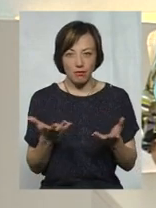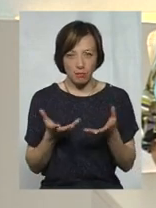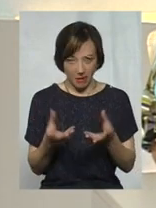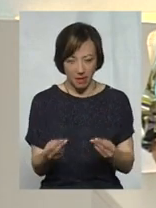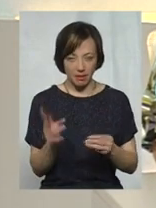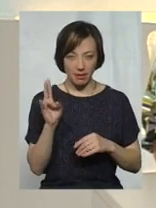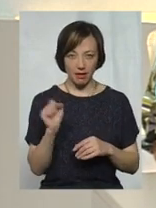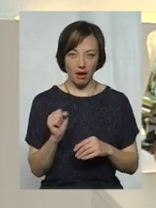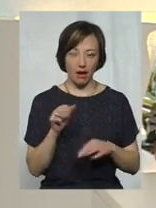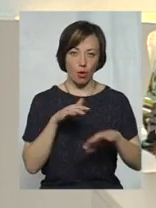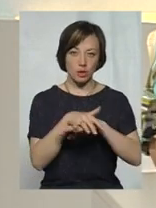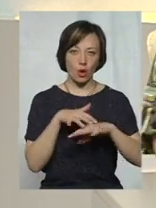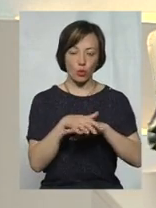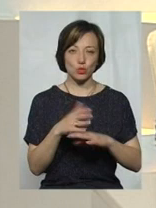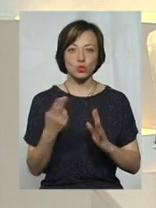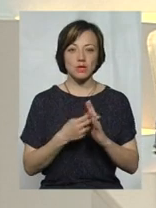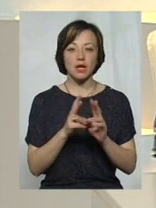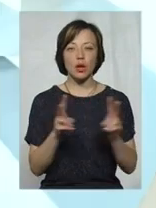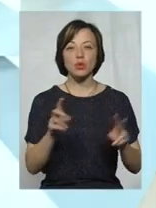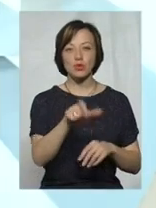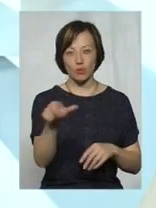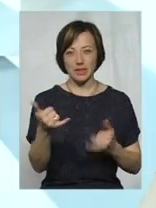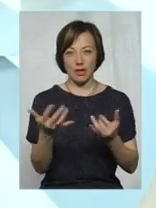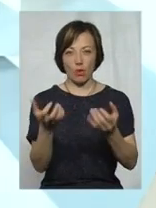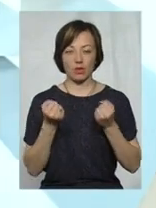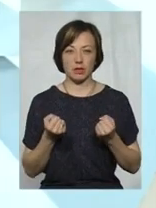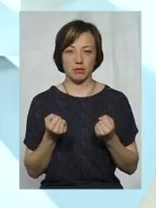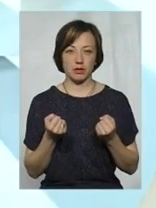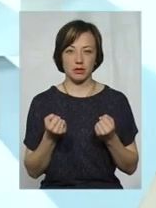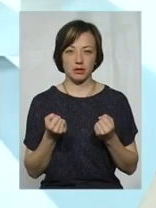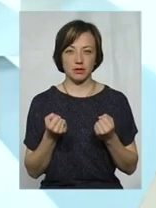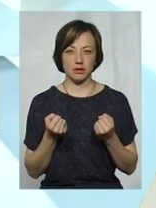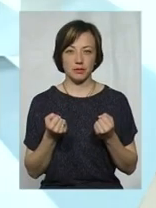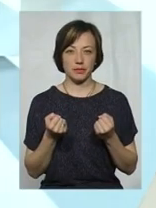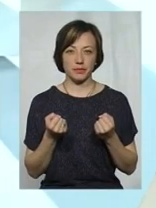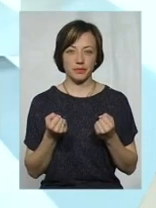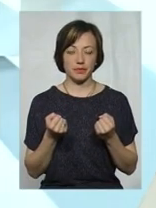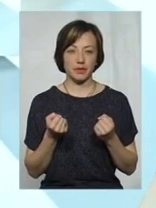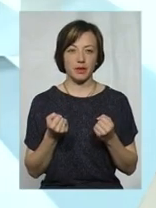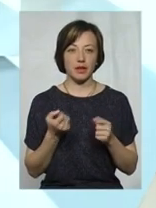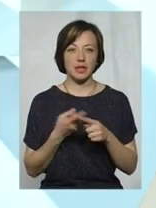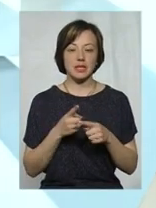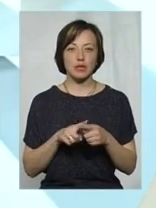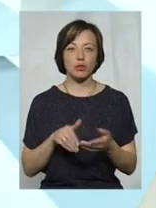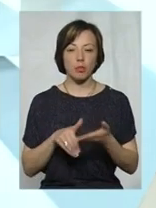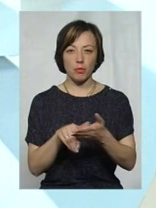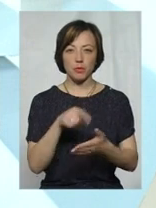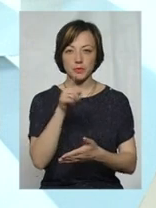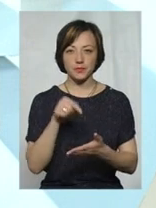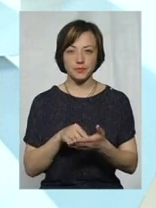вплине на розрахунок субсидій для тих людей, які зараз отримують цільові допомоги? Так,